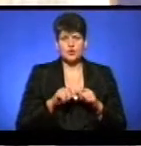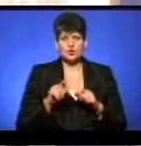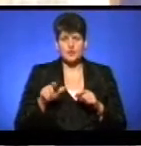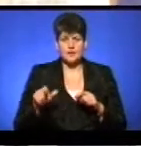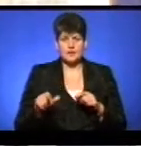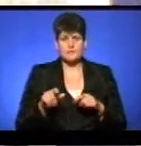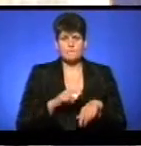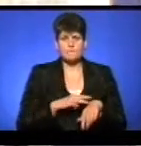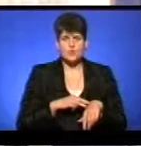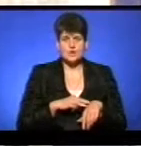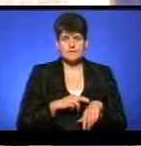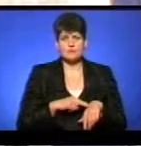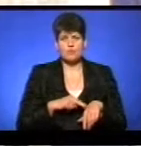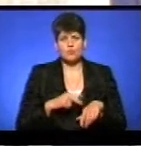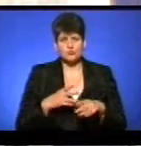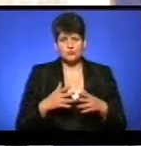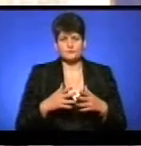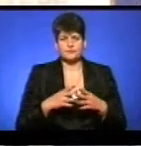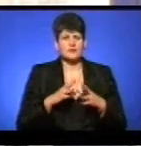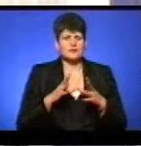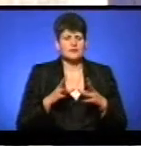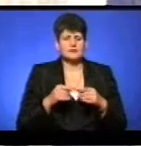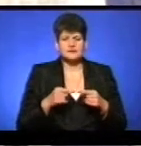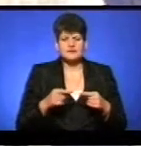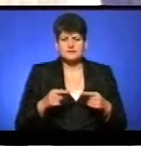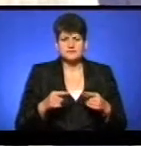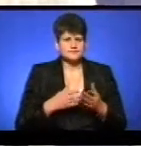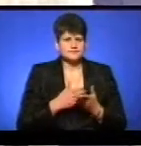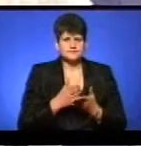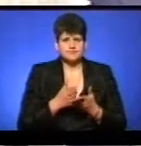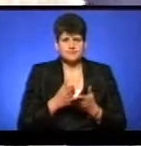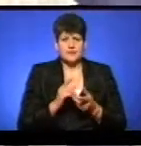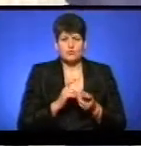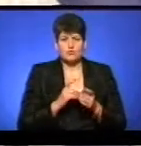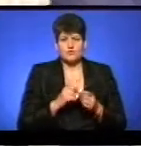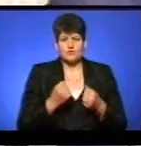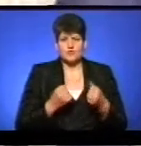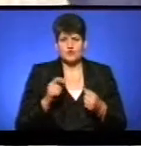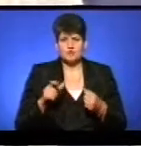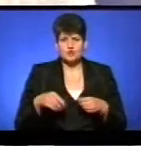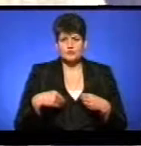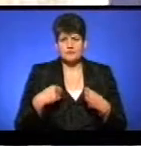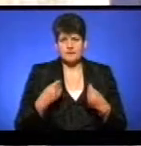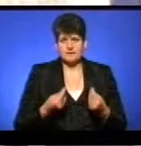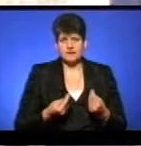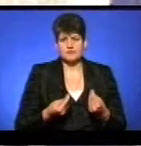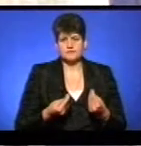поліцією, і податковою, якими тільки силовими методами не боротися з водієм, щоб видавав за готівку